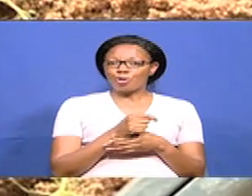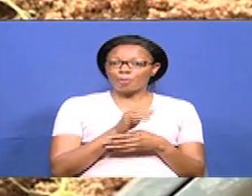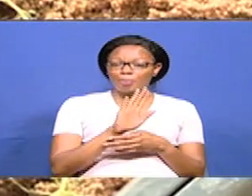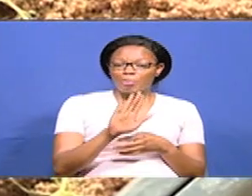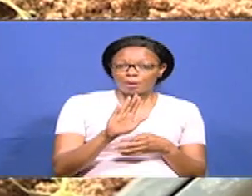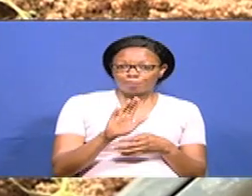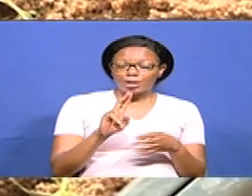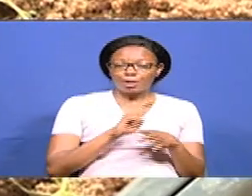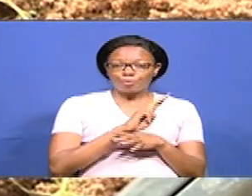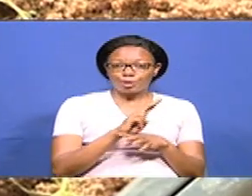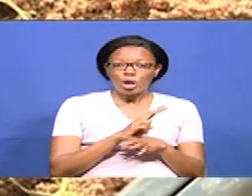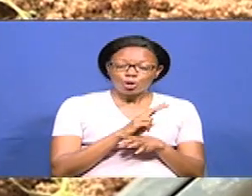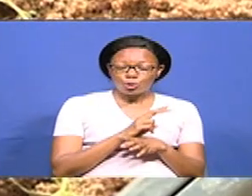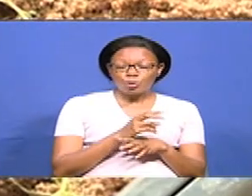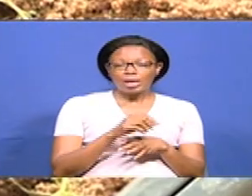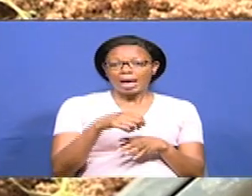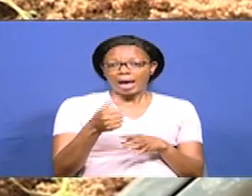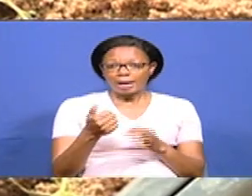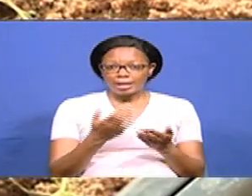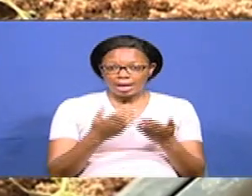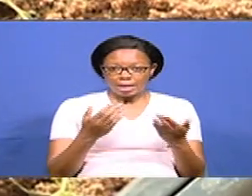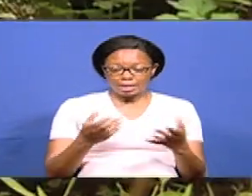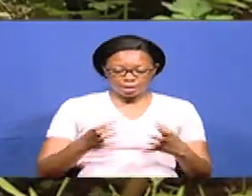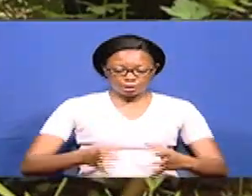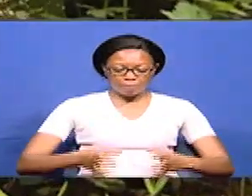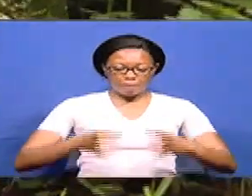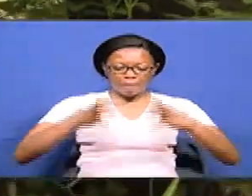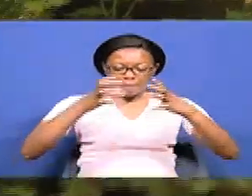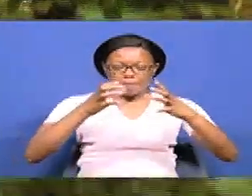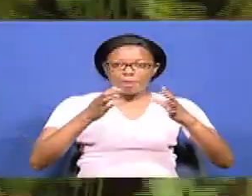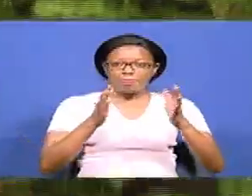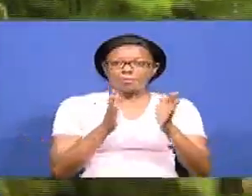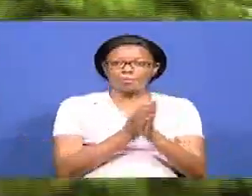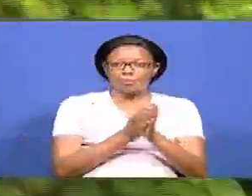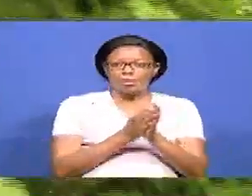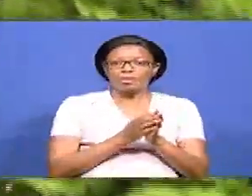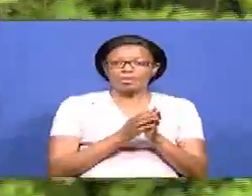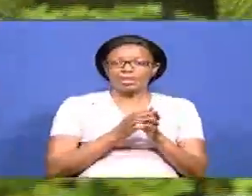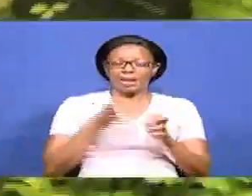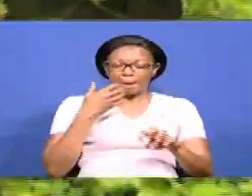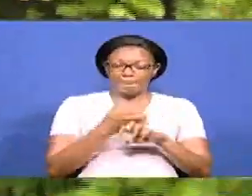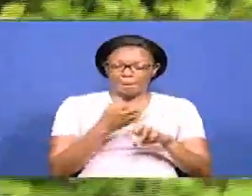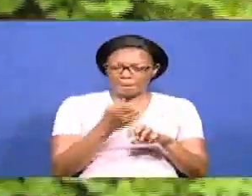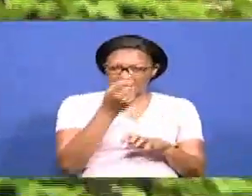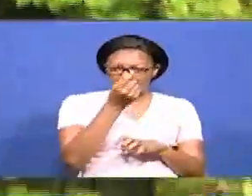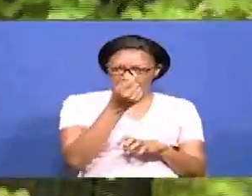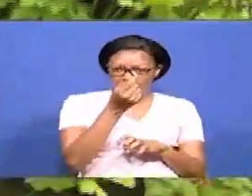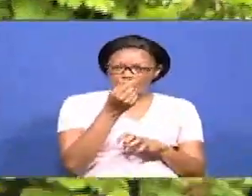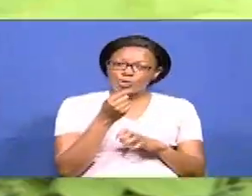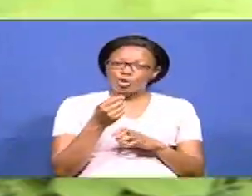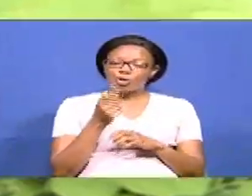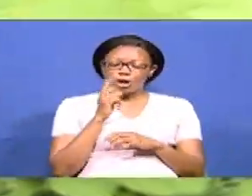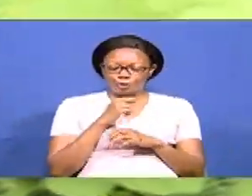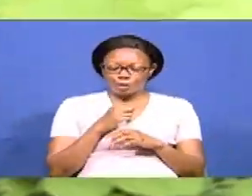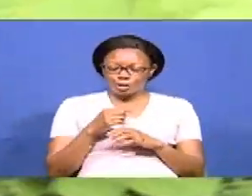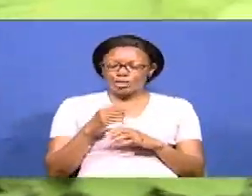Badala ya mchanga, kuna madini fulani amba hutiwa ndani ya gunia pamoja na changarawe kisha unatobua gunia lako mshimo